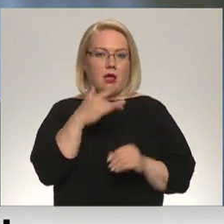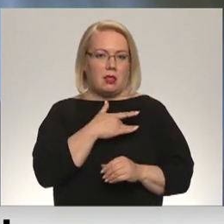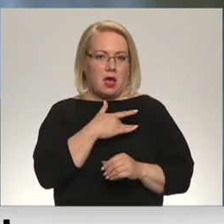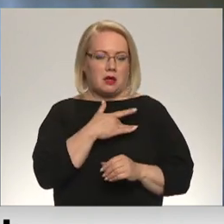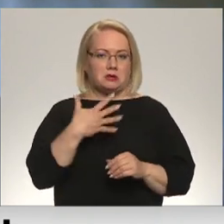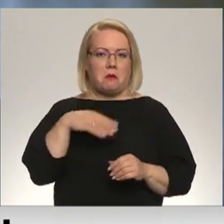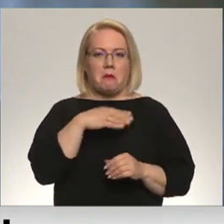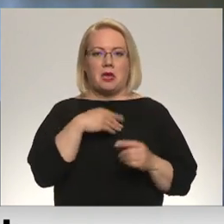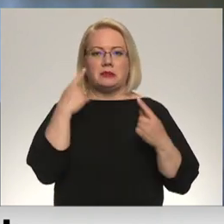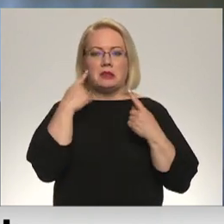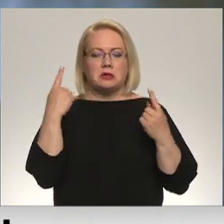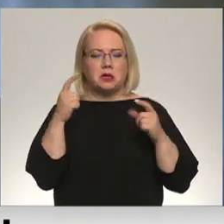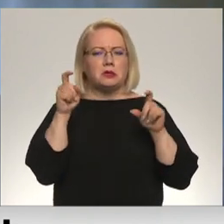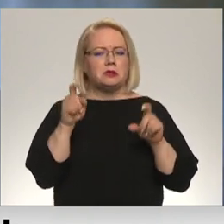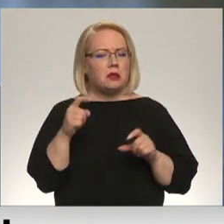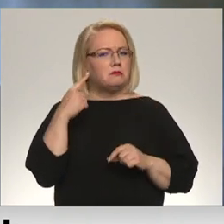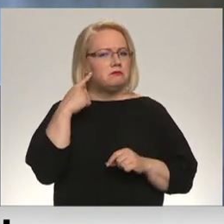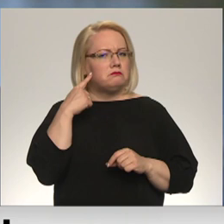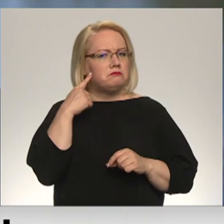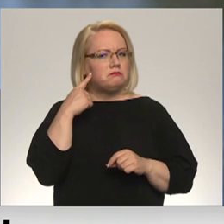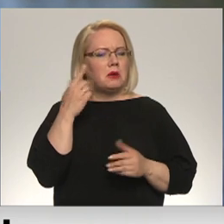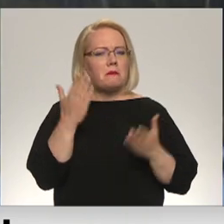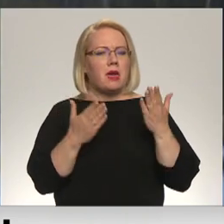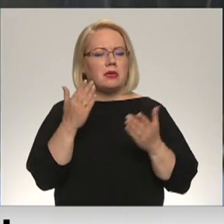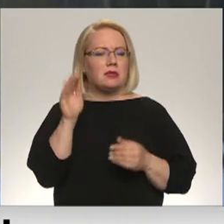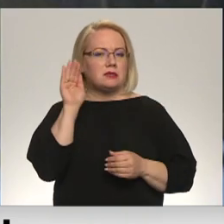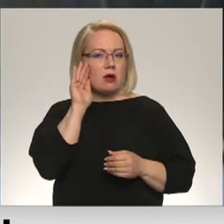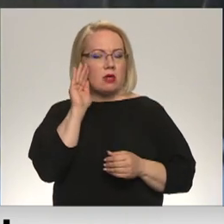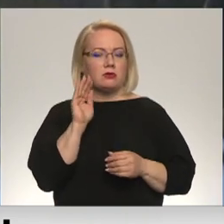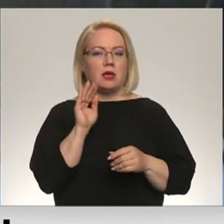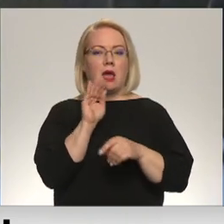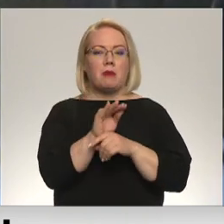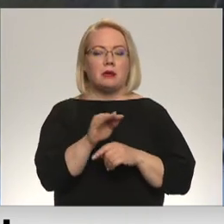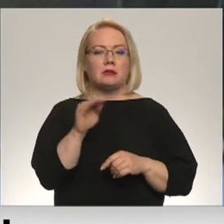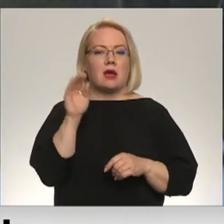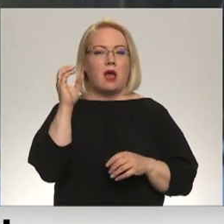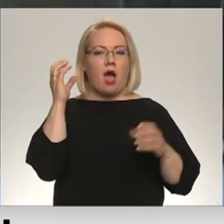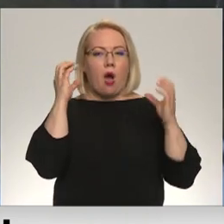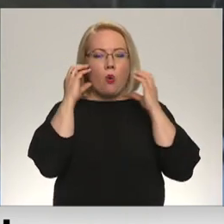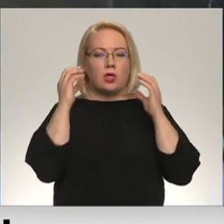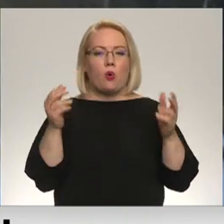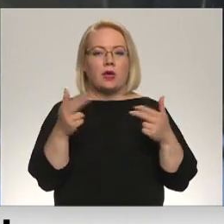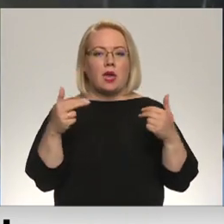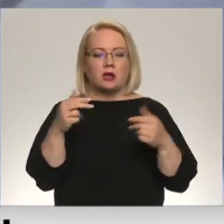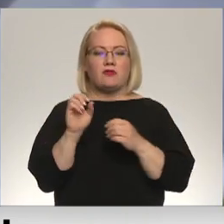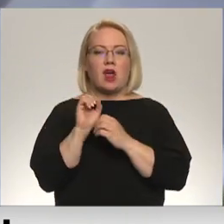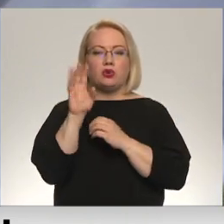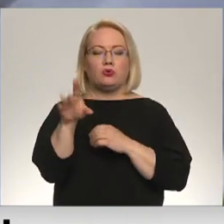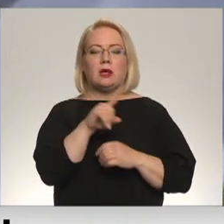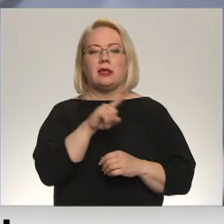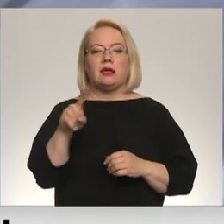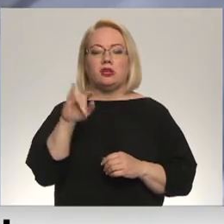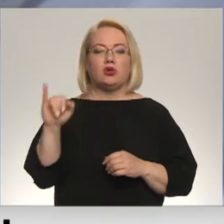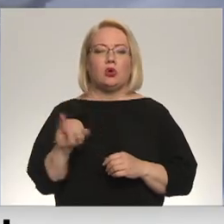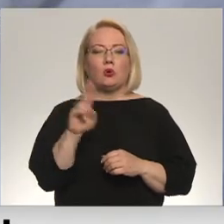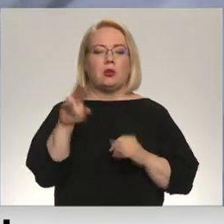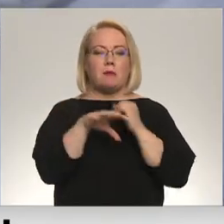nemaz nedzirdējām, tad tu sēdi atkal slēc to audio un mēģini saklausīt. Jāpiebilst, ka audio ierakstus var nosūtīt līdz pat jūnija beigām, obligāti